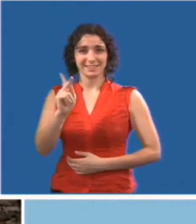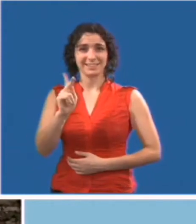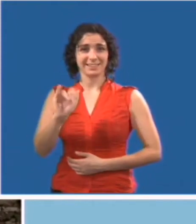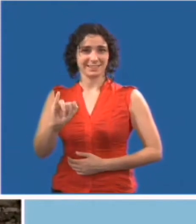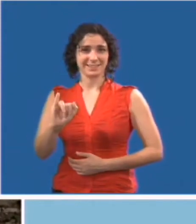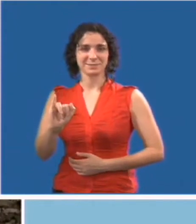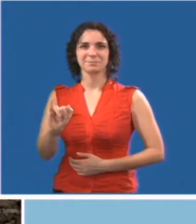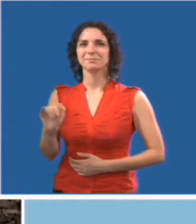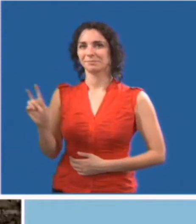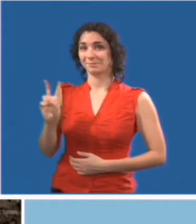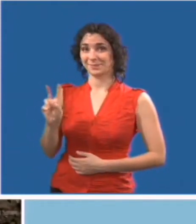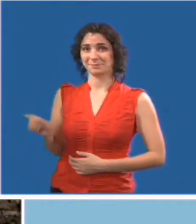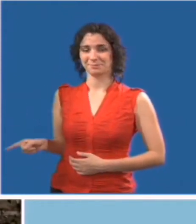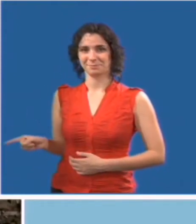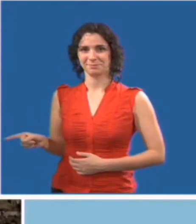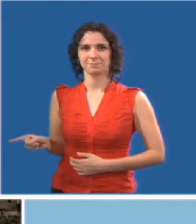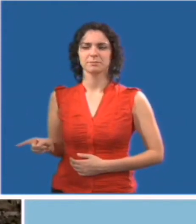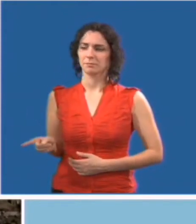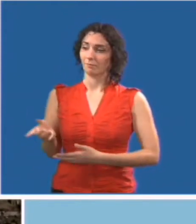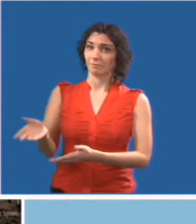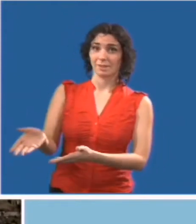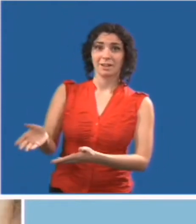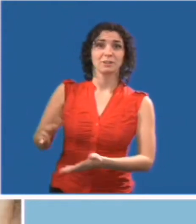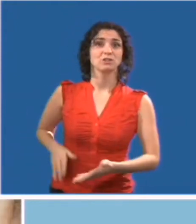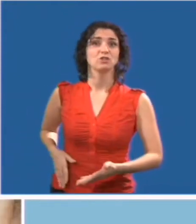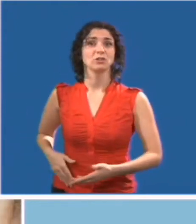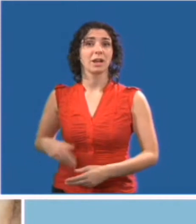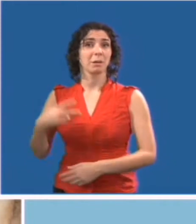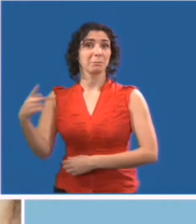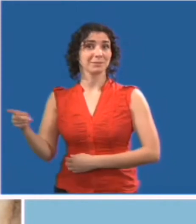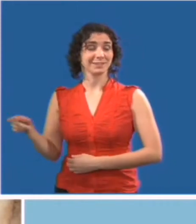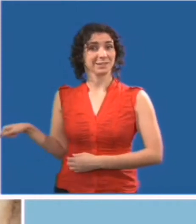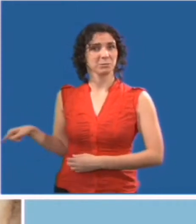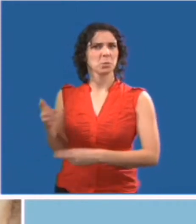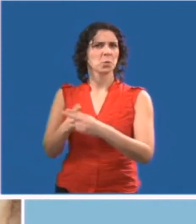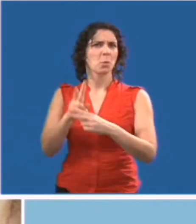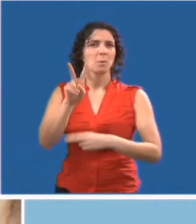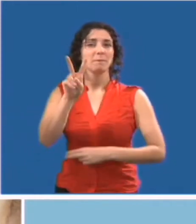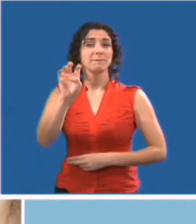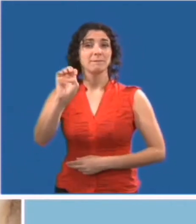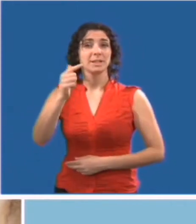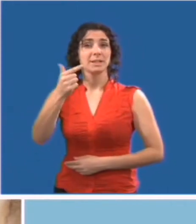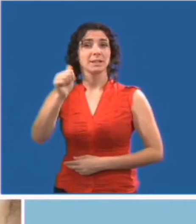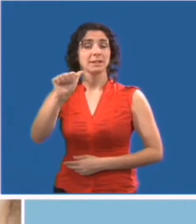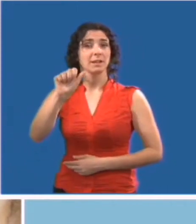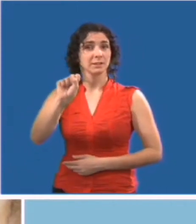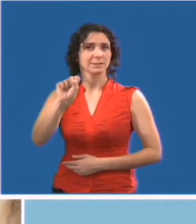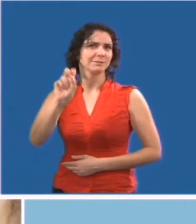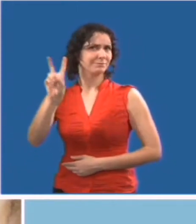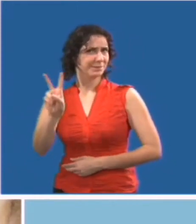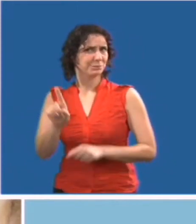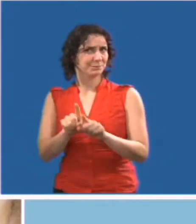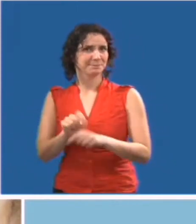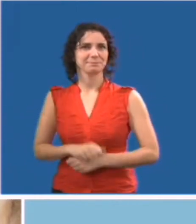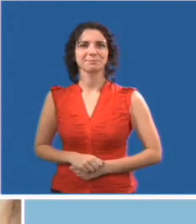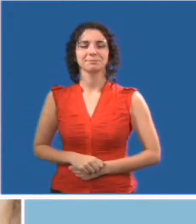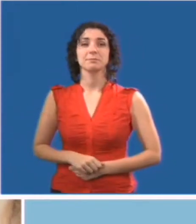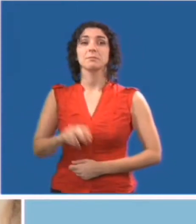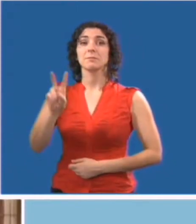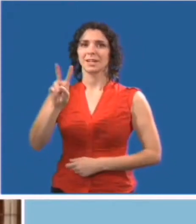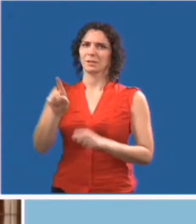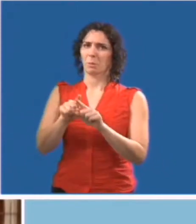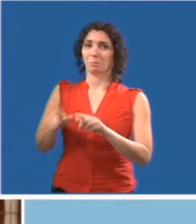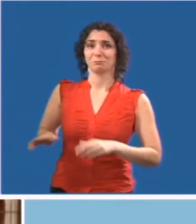Voici Vicky et son chien Vegas. Vegas n'est pas un animal de compagnie. Vegas est un animal d'utilité.